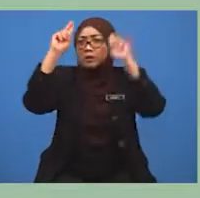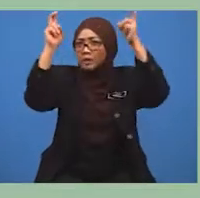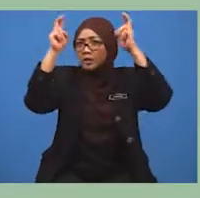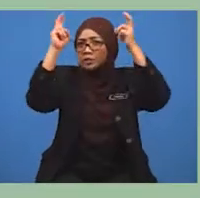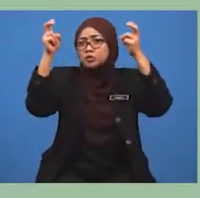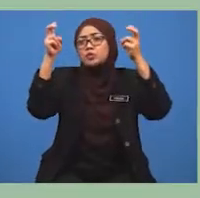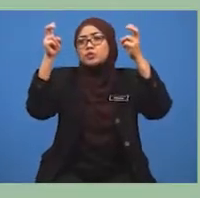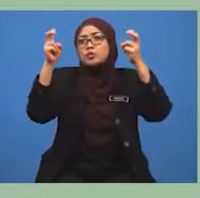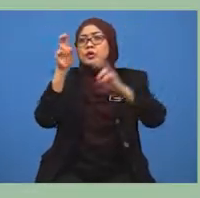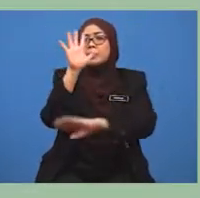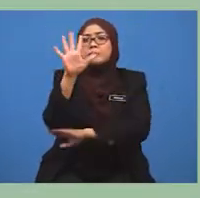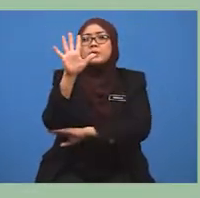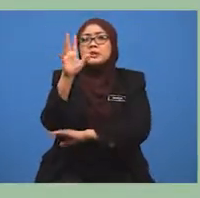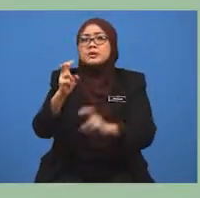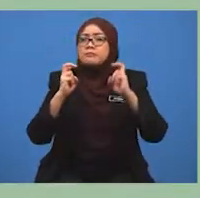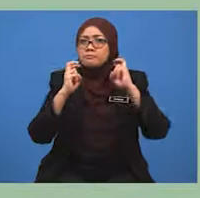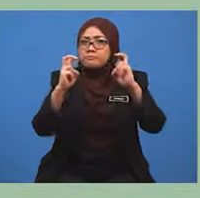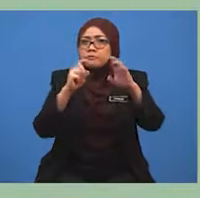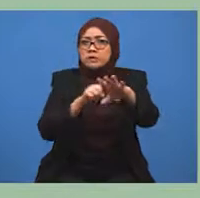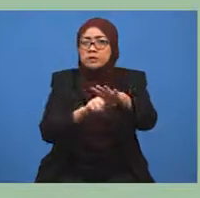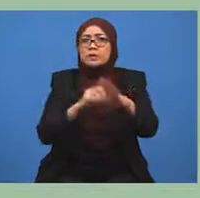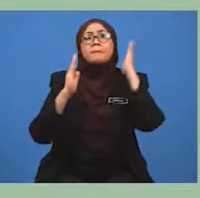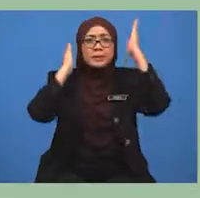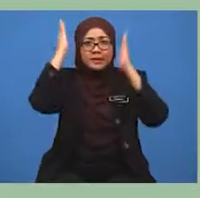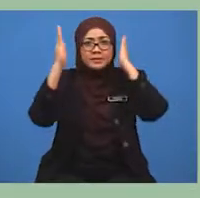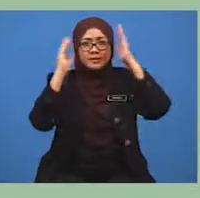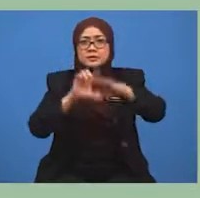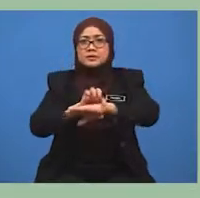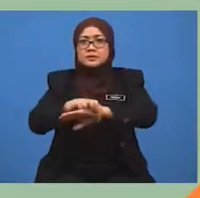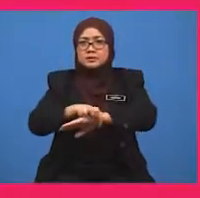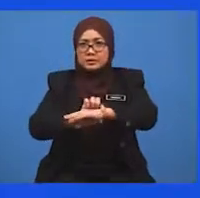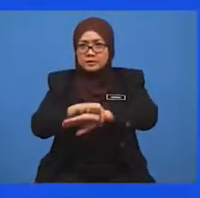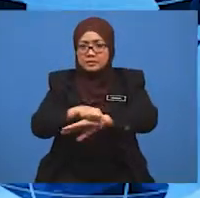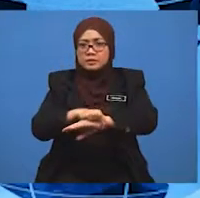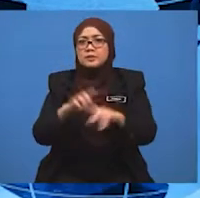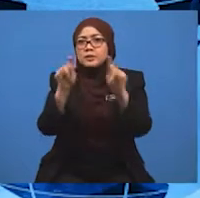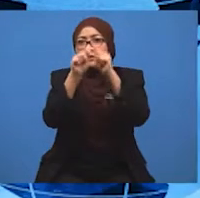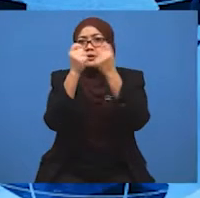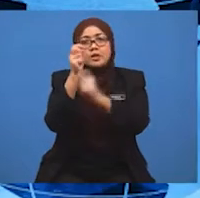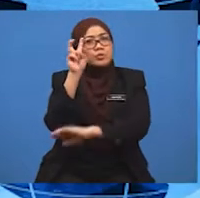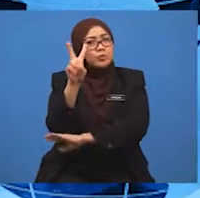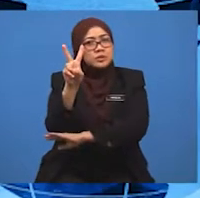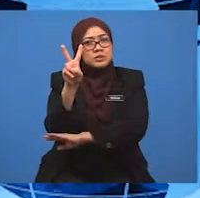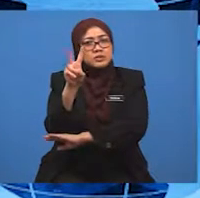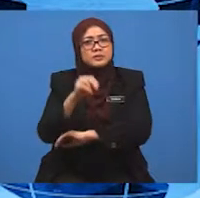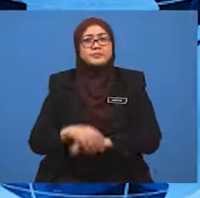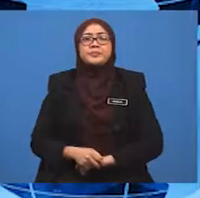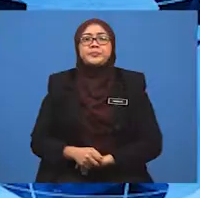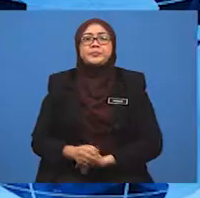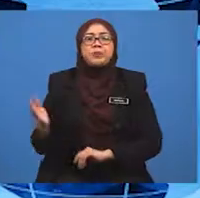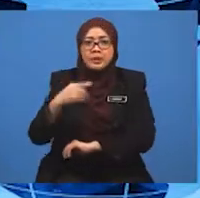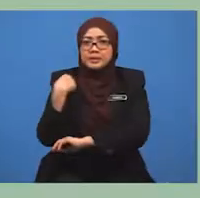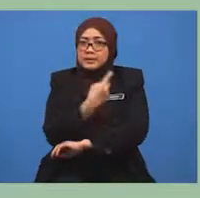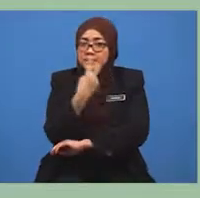5 Pengangkutan di Malaysia Jografi Tingkatan 2. Murid-murid, mari kita